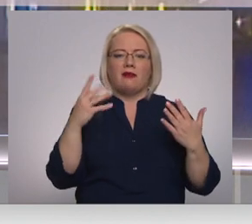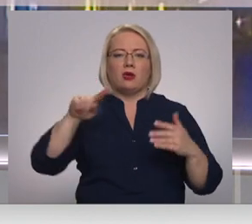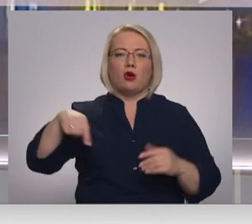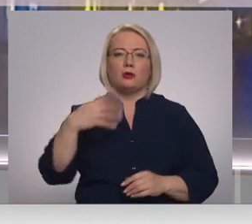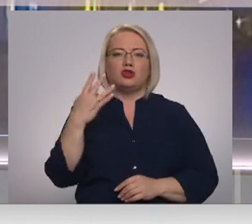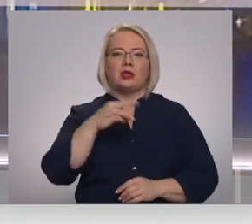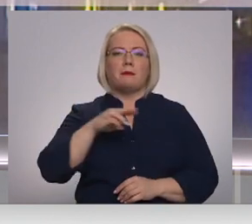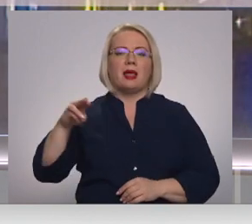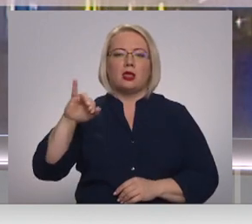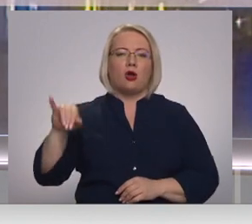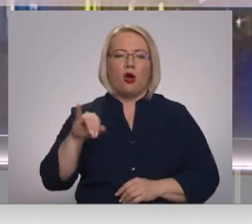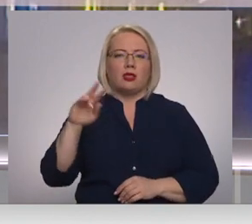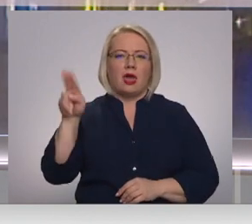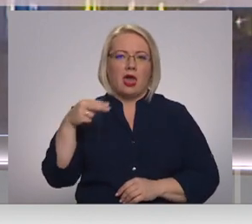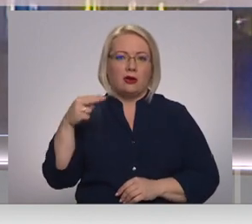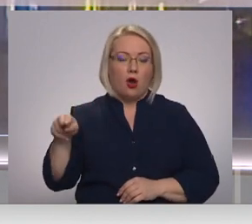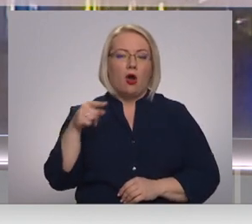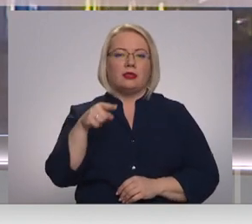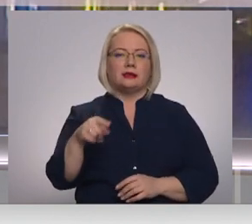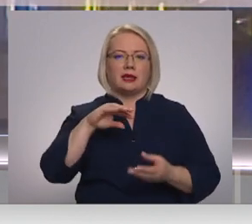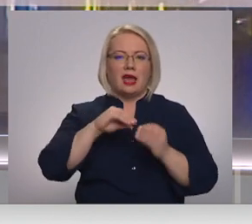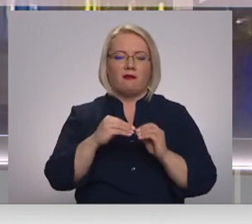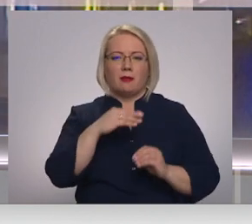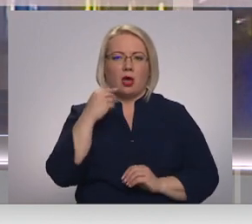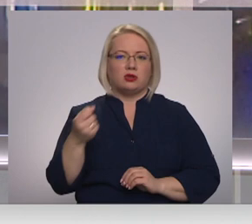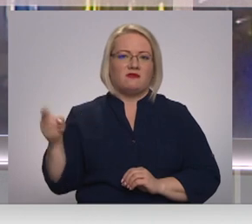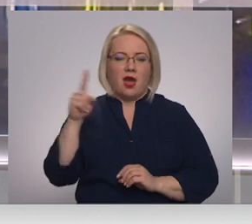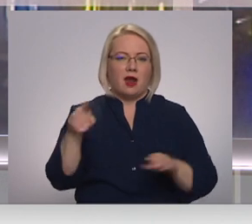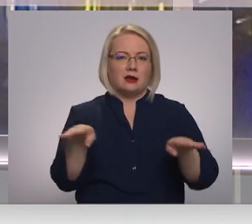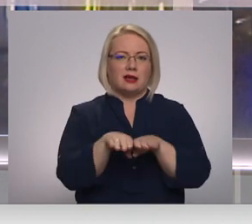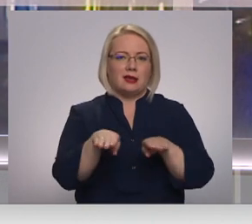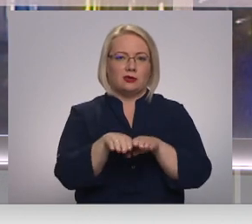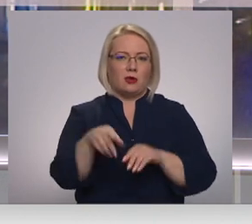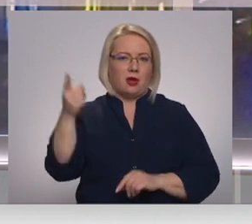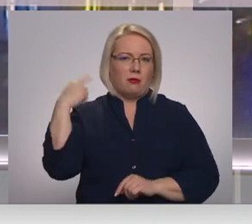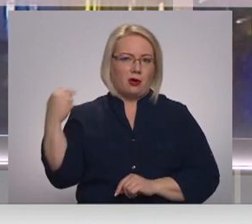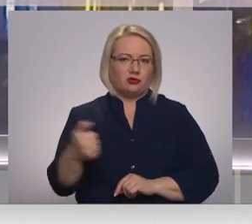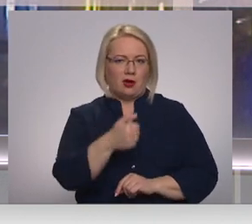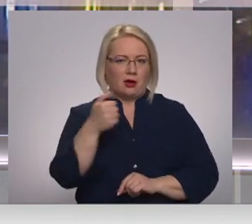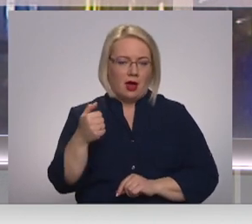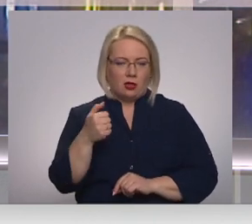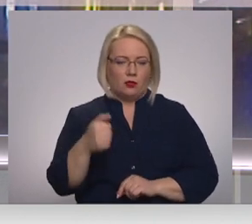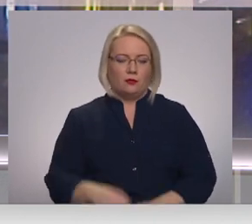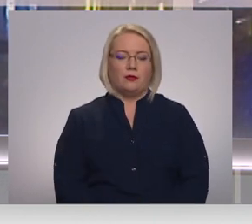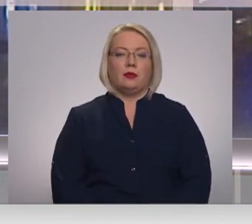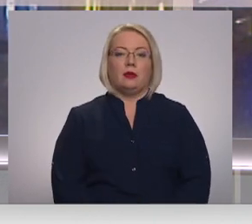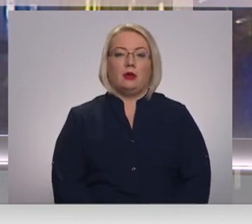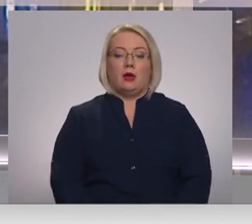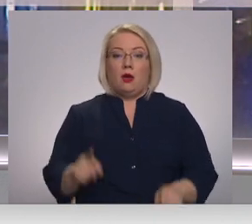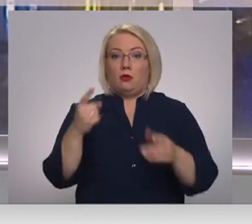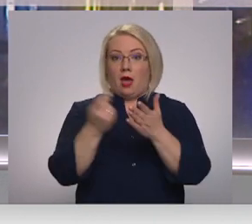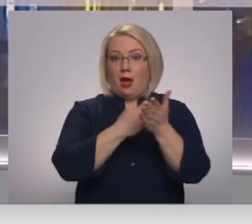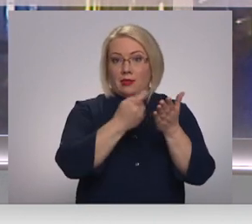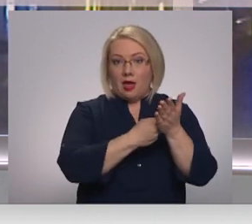miljonus eiro. Tas ir, ja varam vairāk nekā pērni, šādā laika periodā liecina banku apkopotā informācija. Un